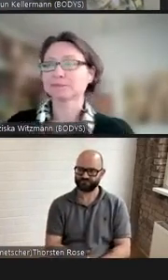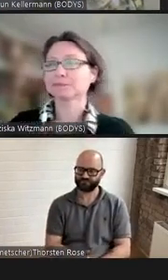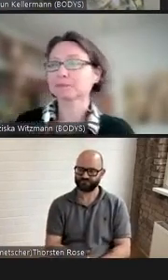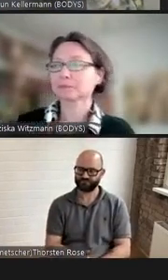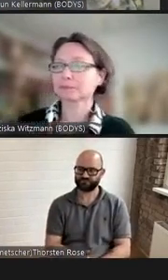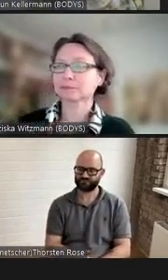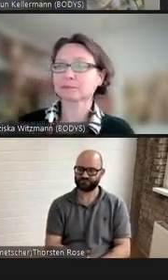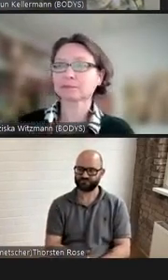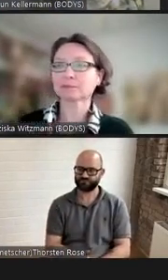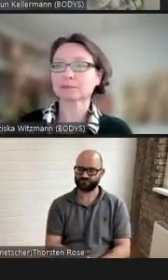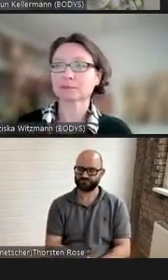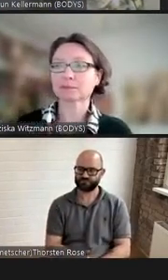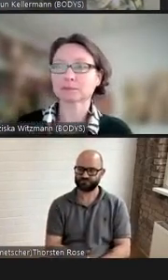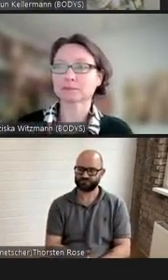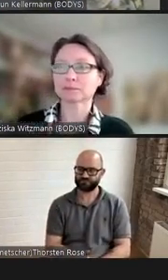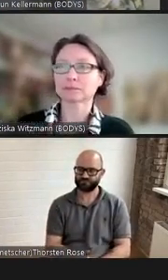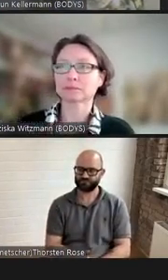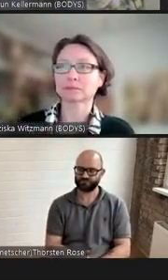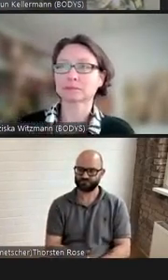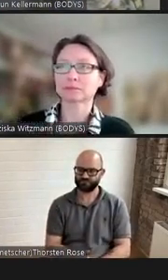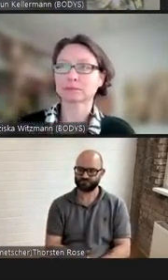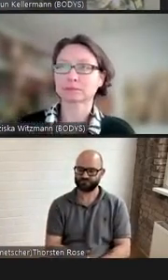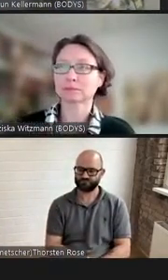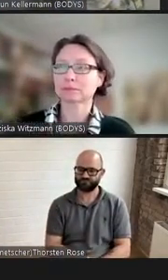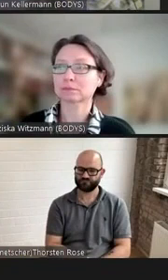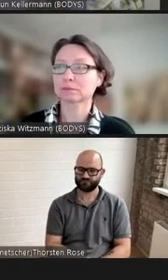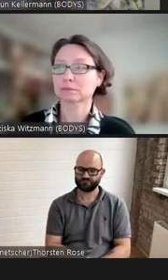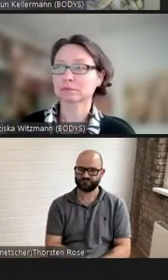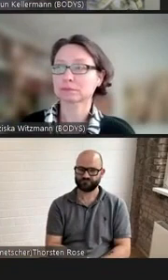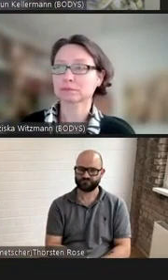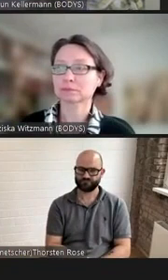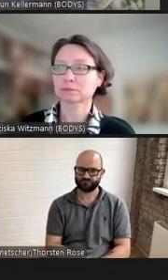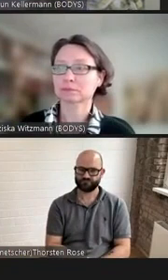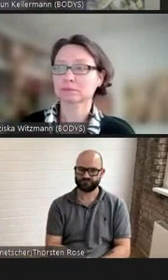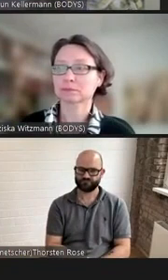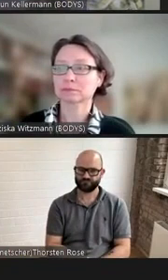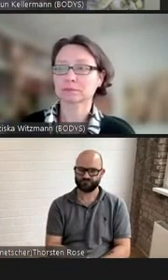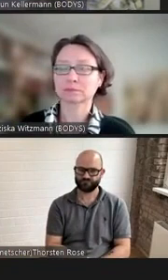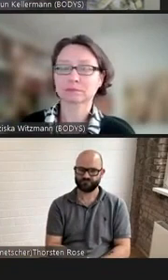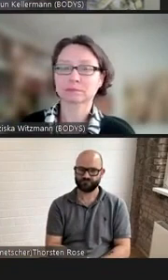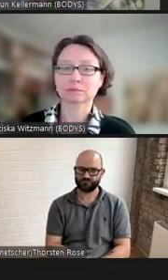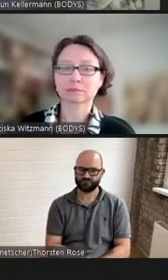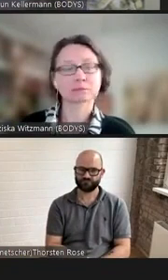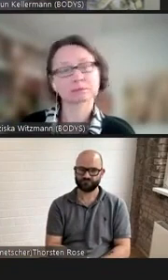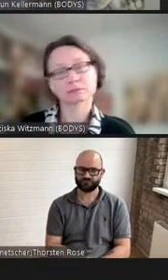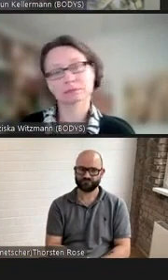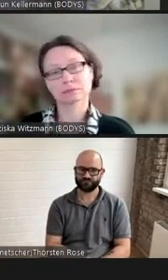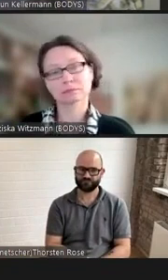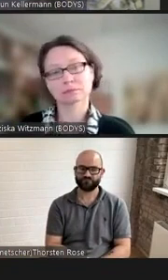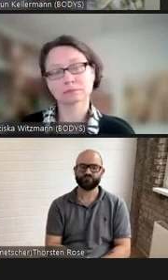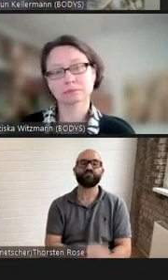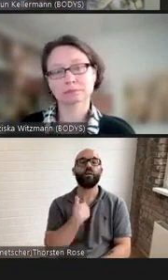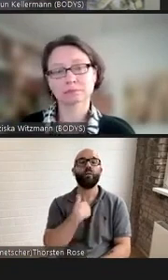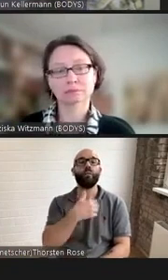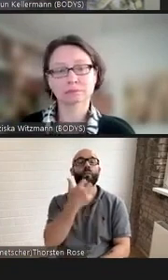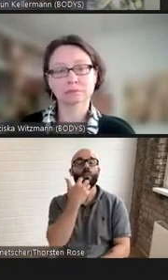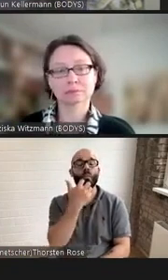Fazit Ich hoffe Ihnen gezeigt haben zu können dass sich der